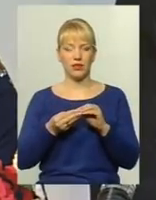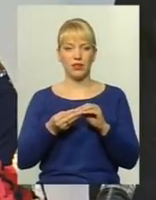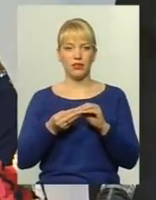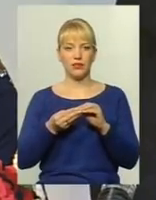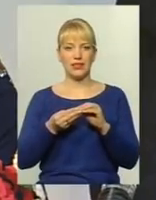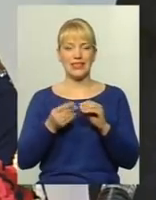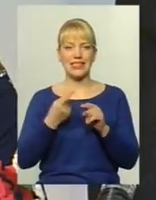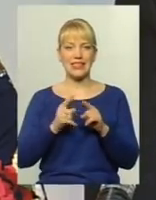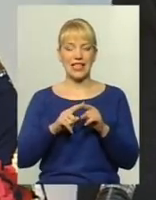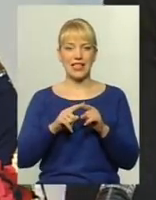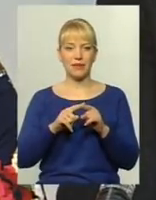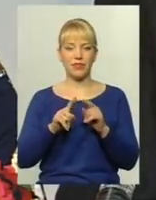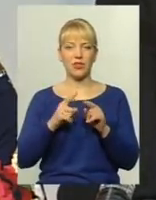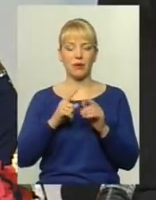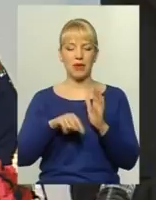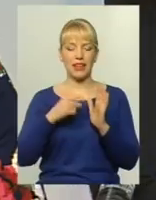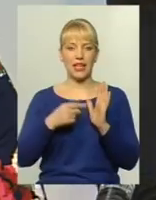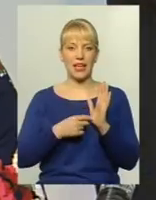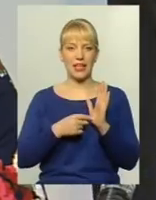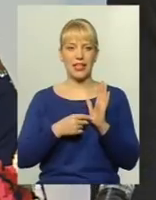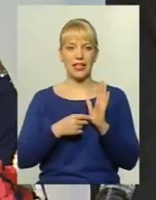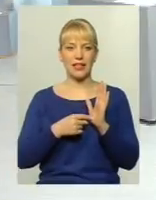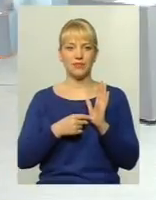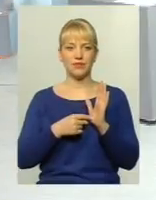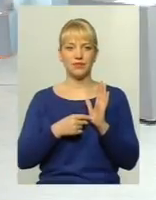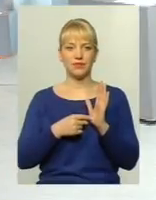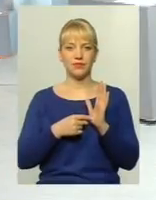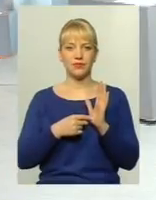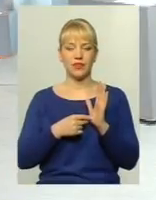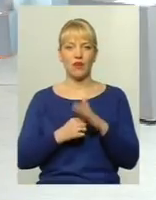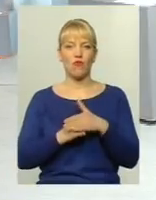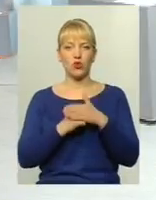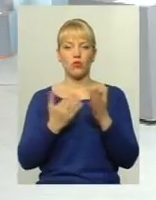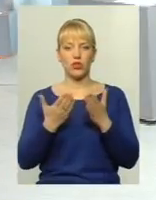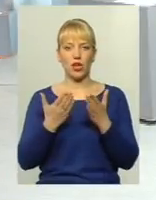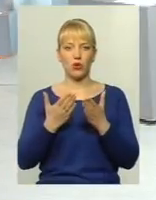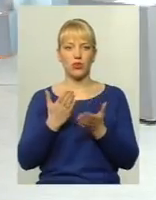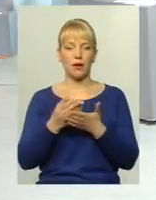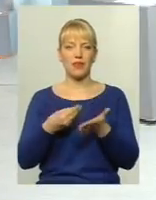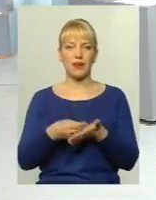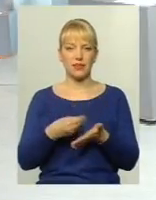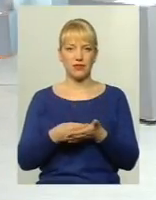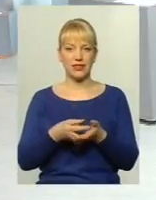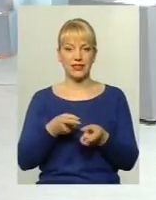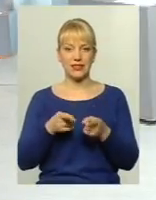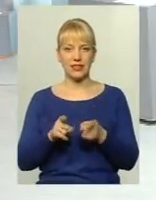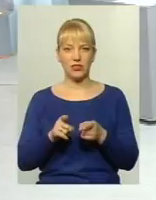Це знову то питання, в основу якого покладені тарифи. Дійсно, транспортна мережа,